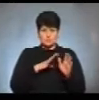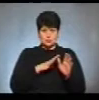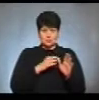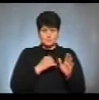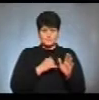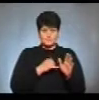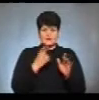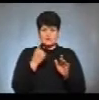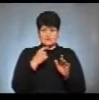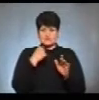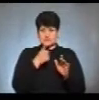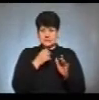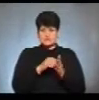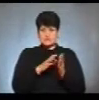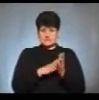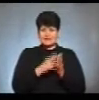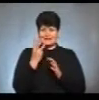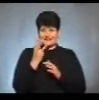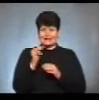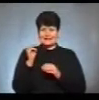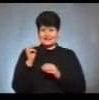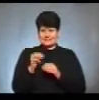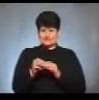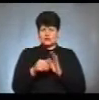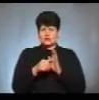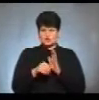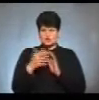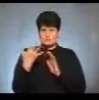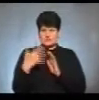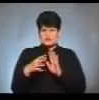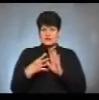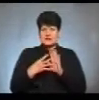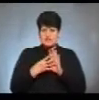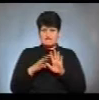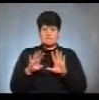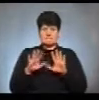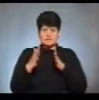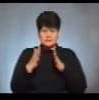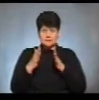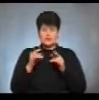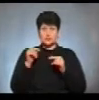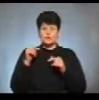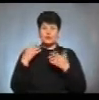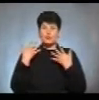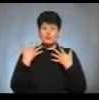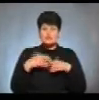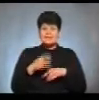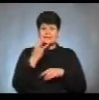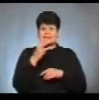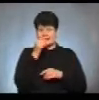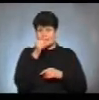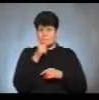за рік зареєстровано 3659 випадків. То, зокрема, уже за три